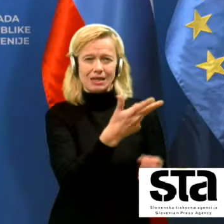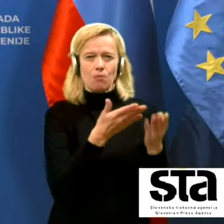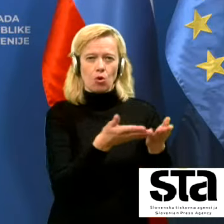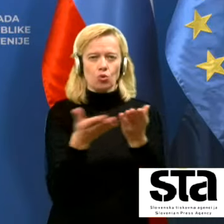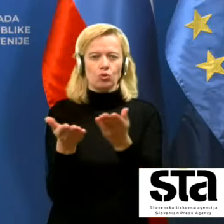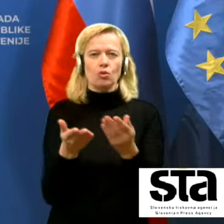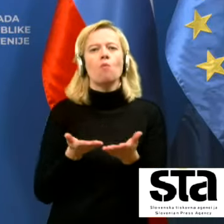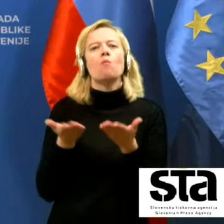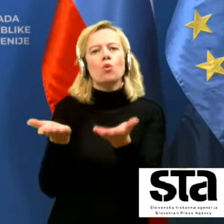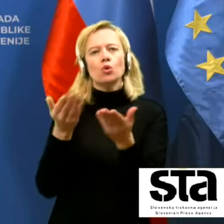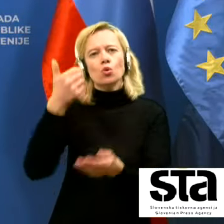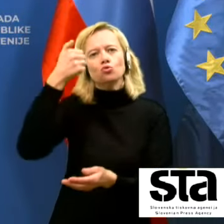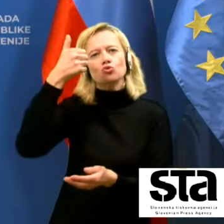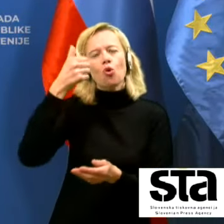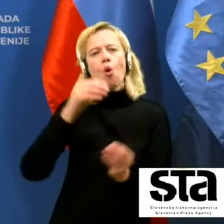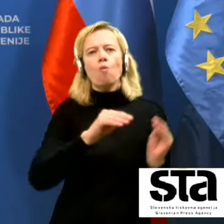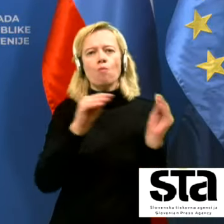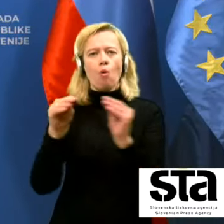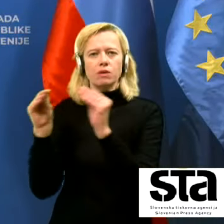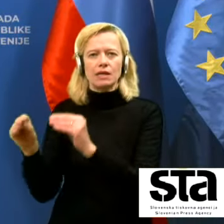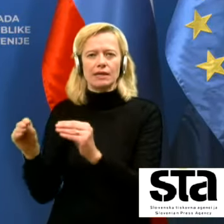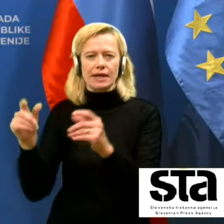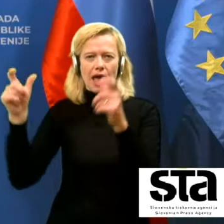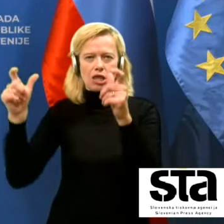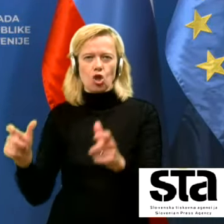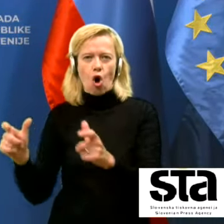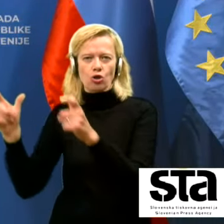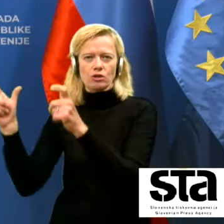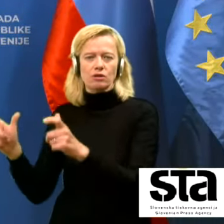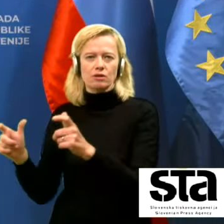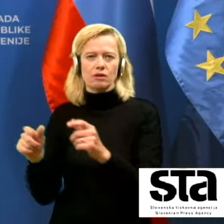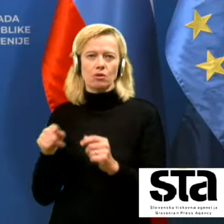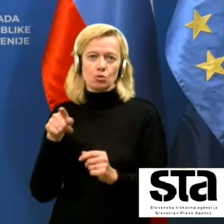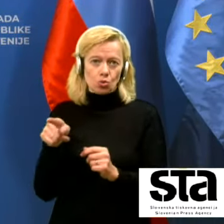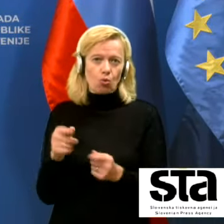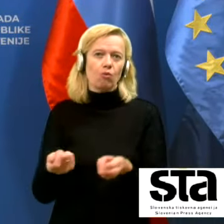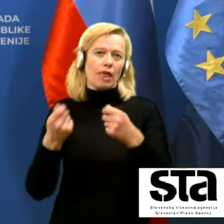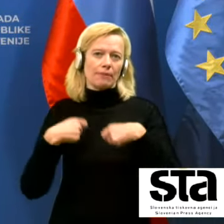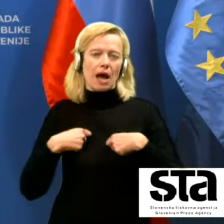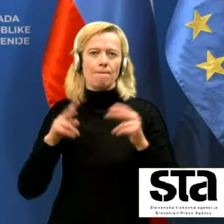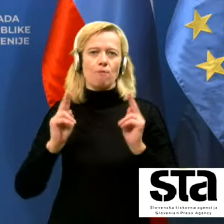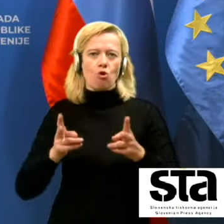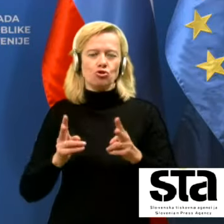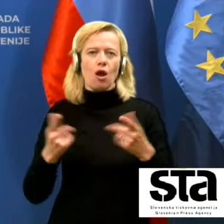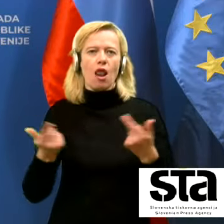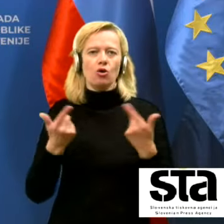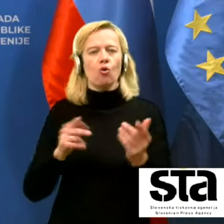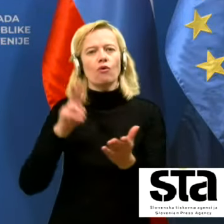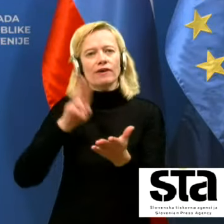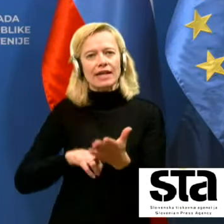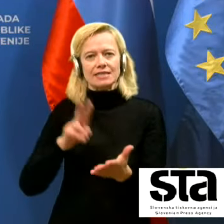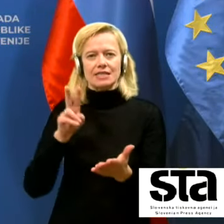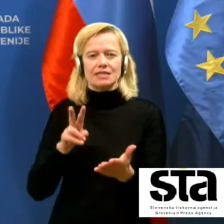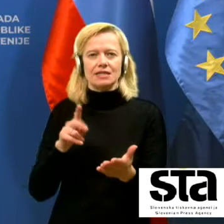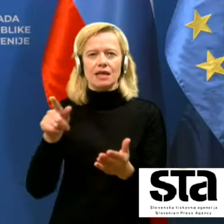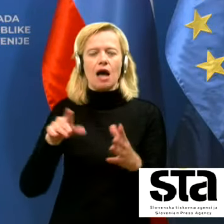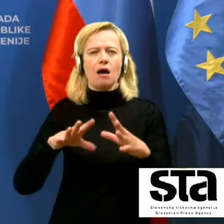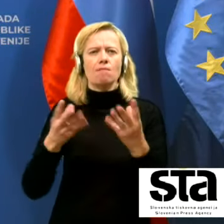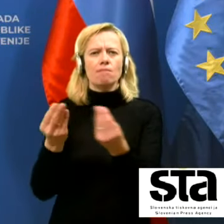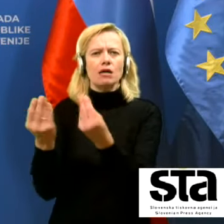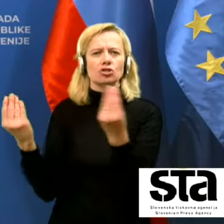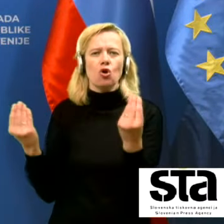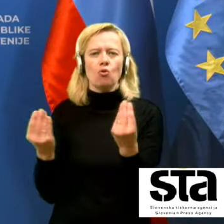sto mobilnih enot. Sto mobilnih enot nam daje seveda to možnost, da lahko v resnici ta masovna